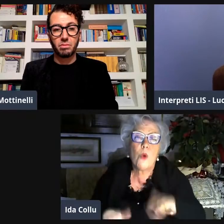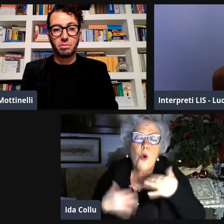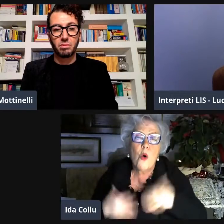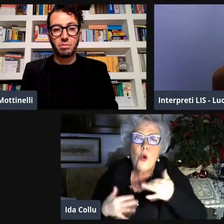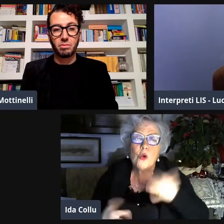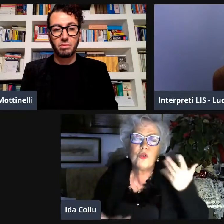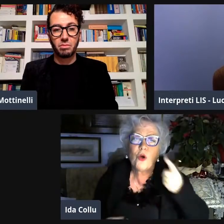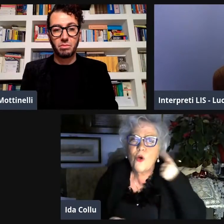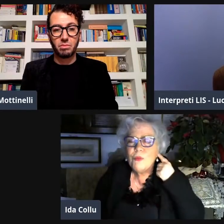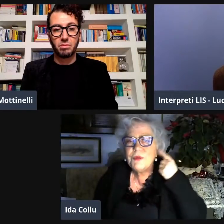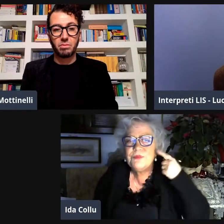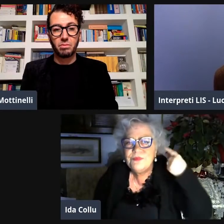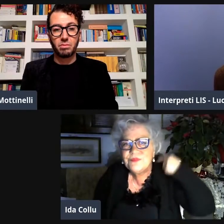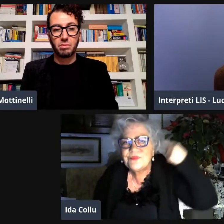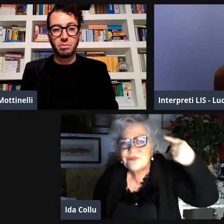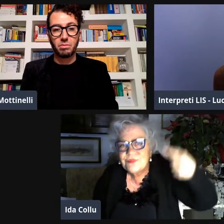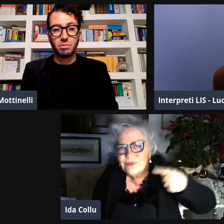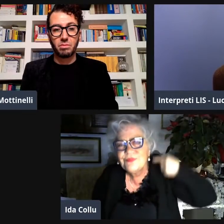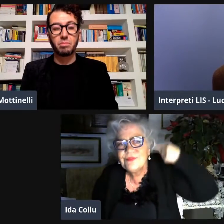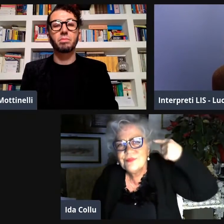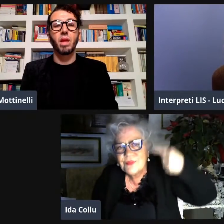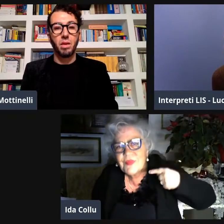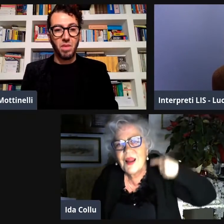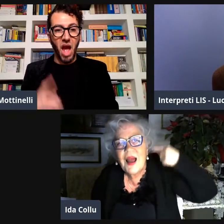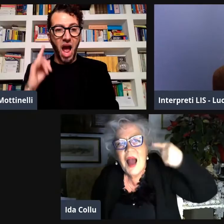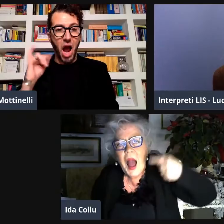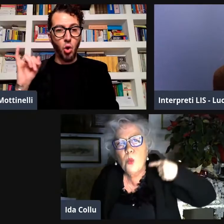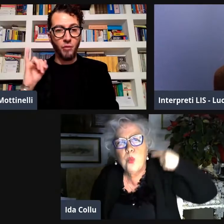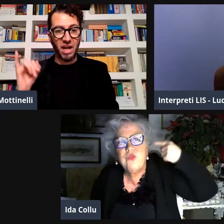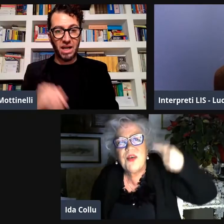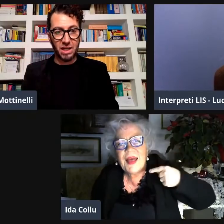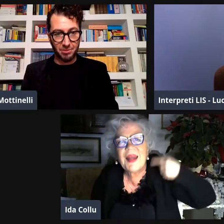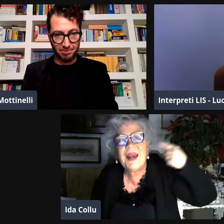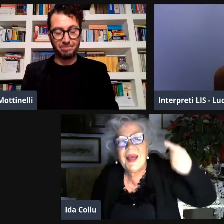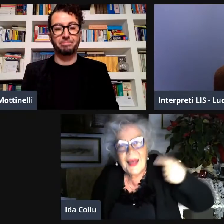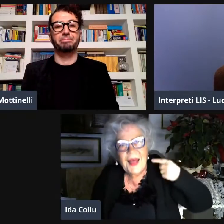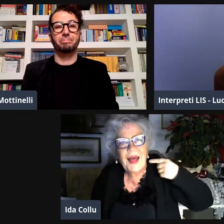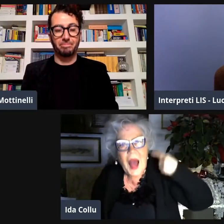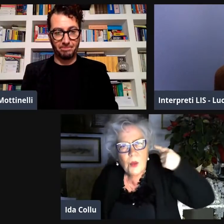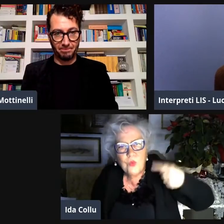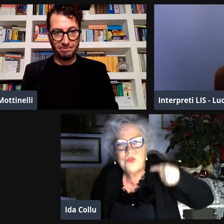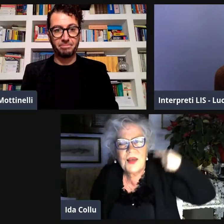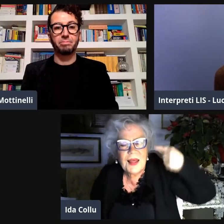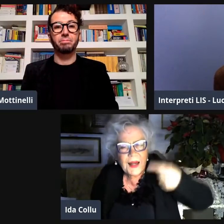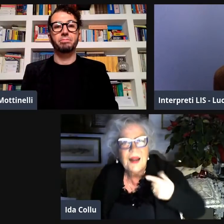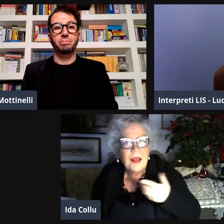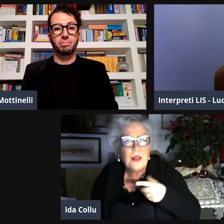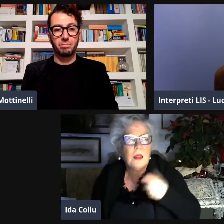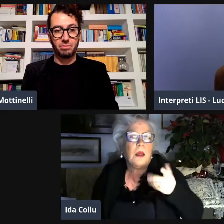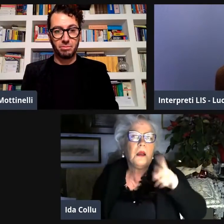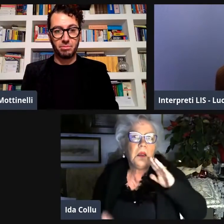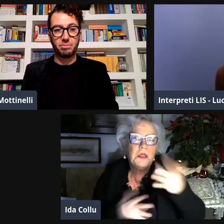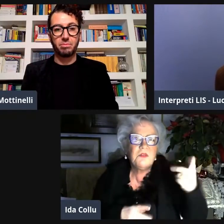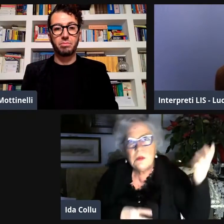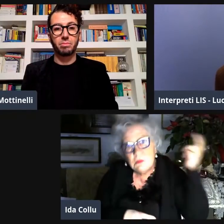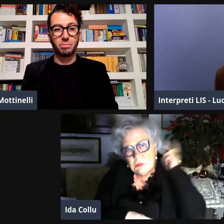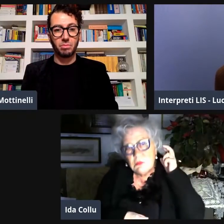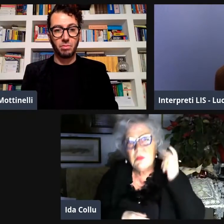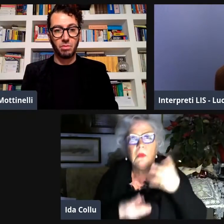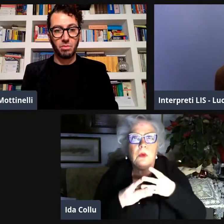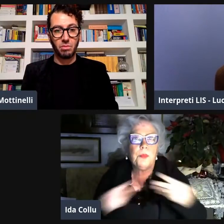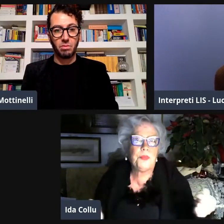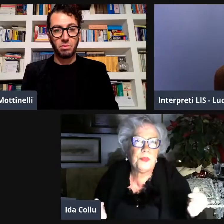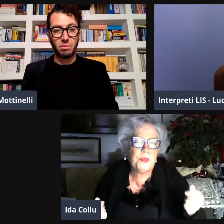voleva provare a sentire. E lui aveva sofferto tantissimo. Ma lui era veramente coraggioso. E lui aveva sofferto di acufeni,